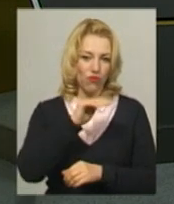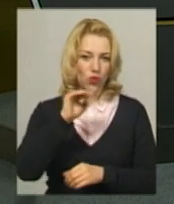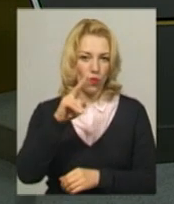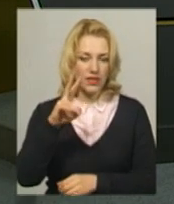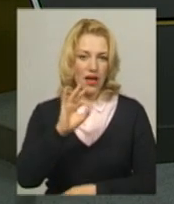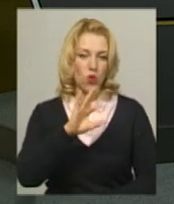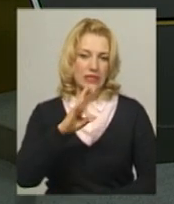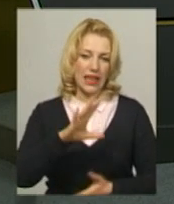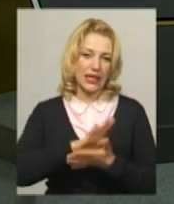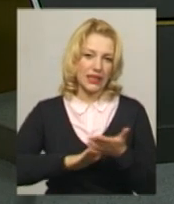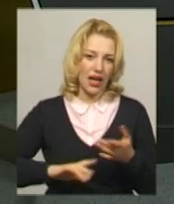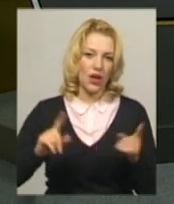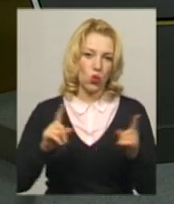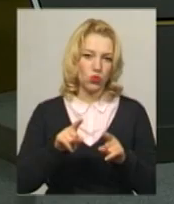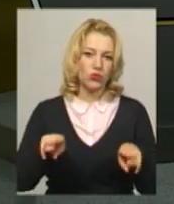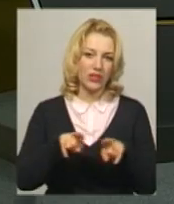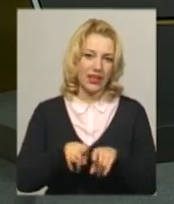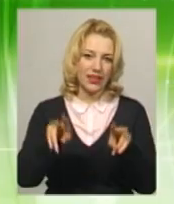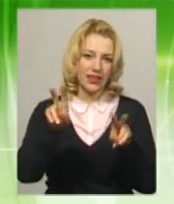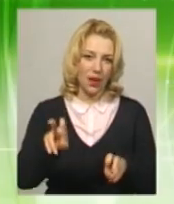Фіновська. Далі коротко про такі теми.